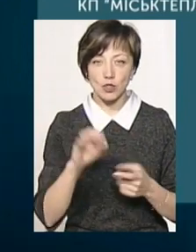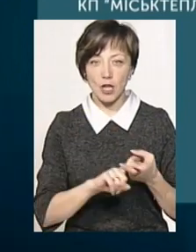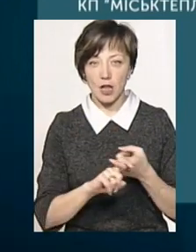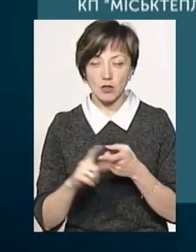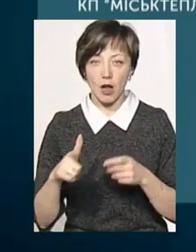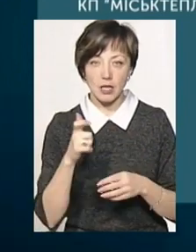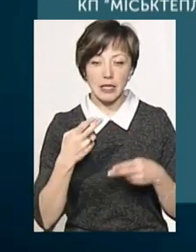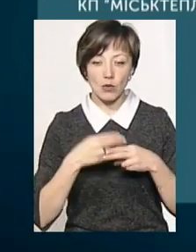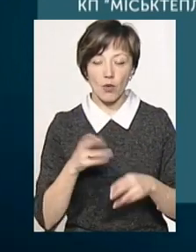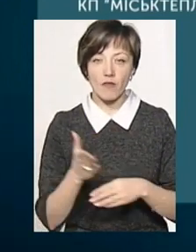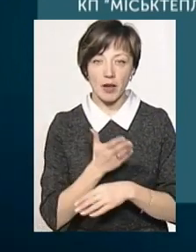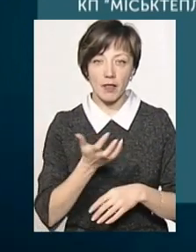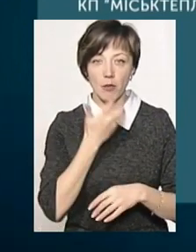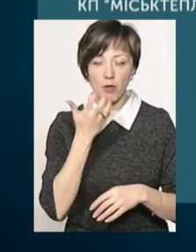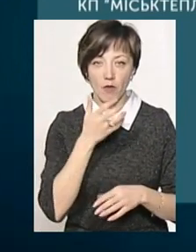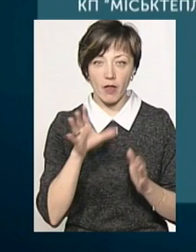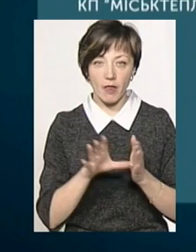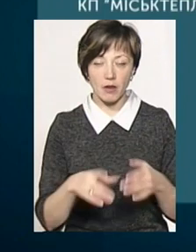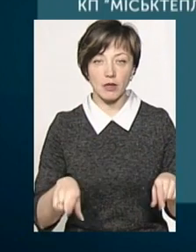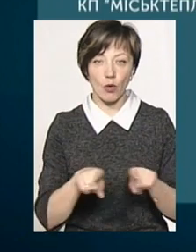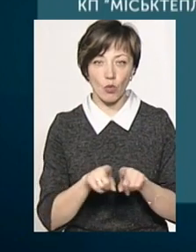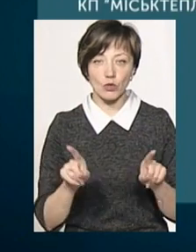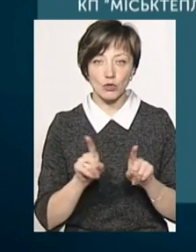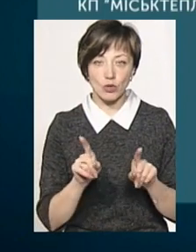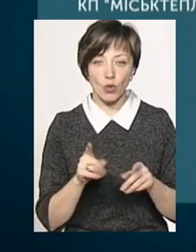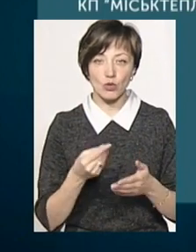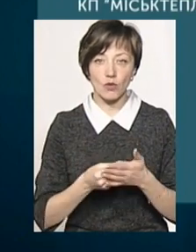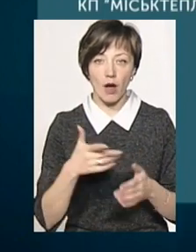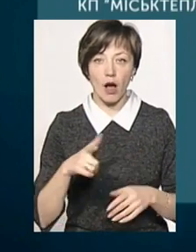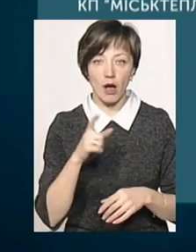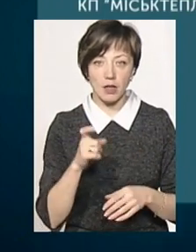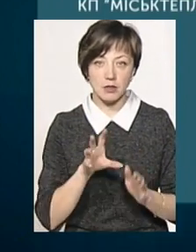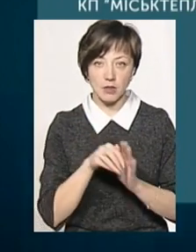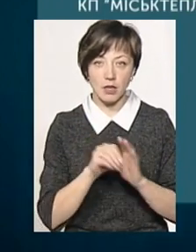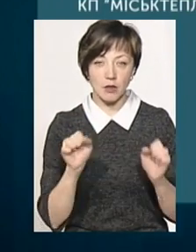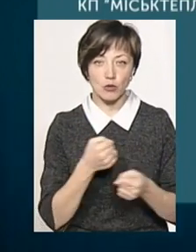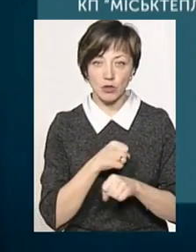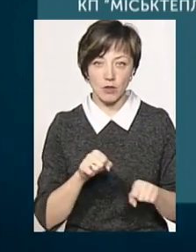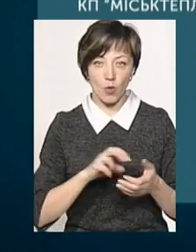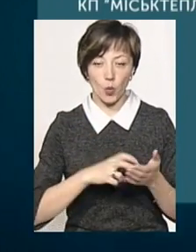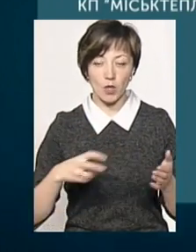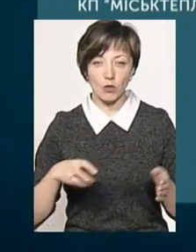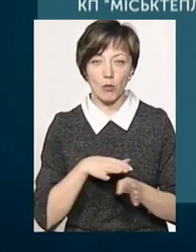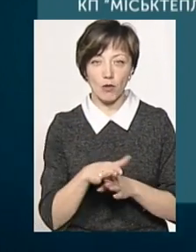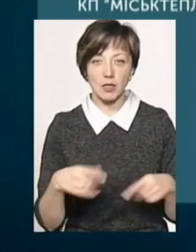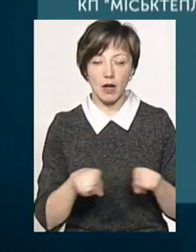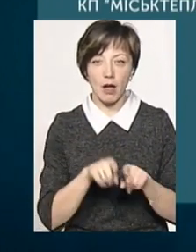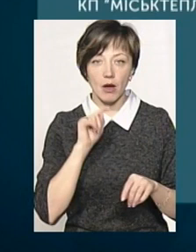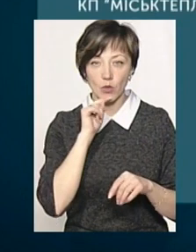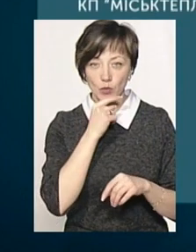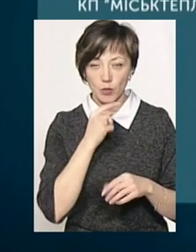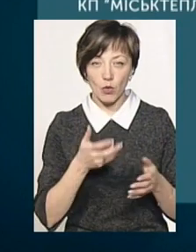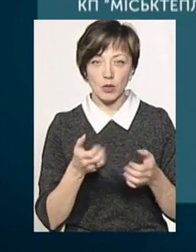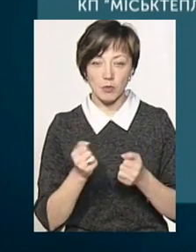Технологія вироблення теплової енергії є такою, що дороговартісною газовою складовою неможливо уникнути повністю. Така економія, яку ми